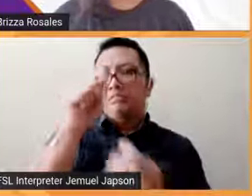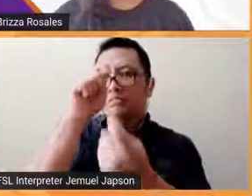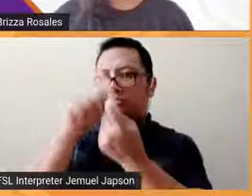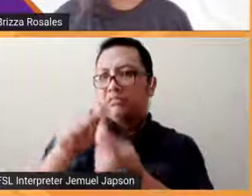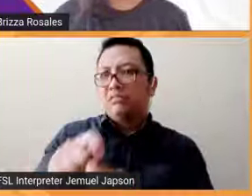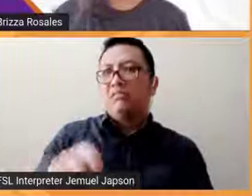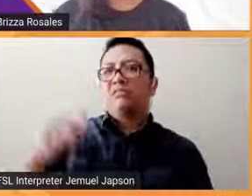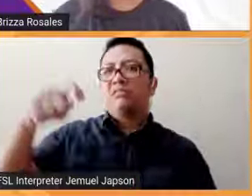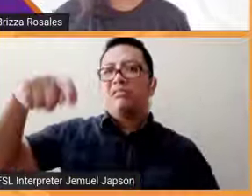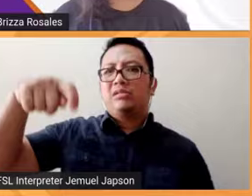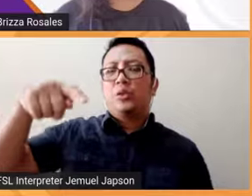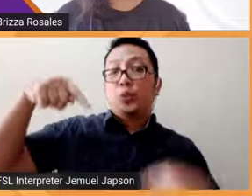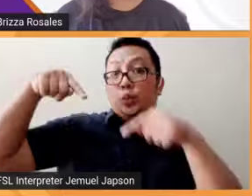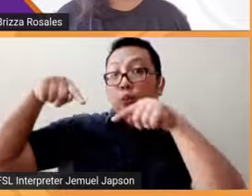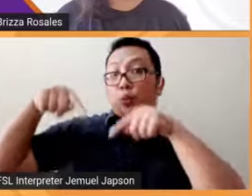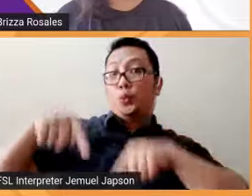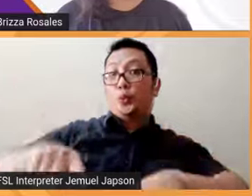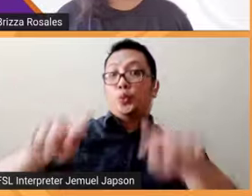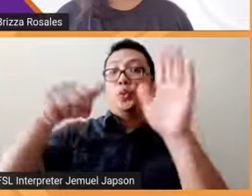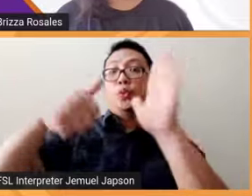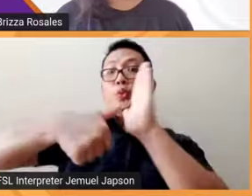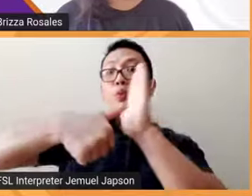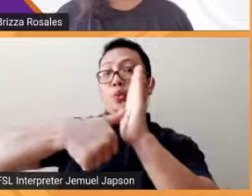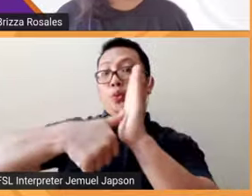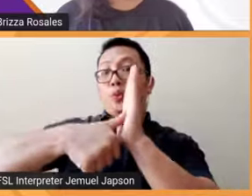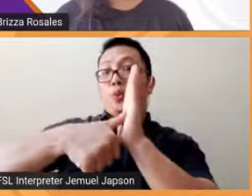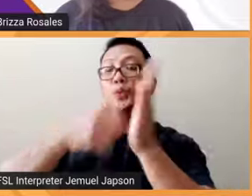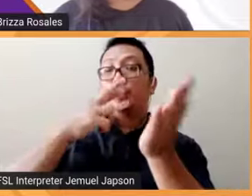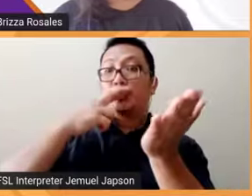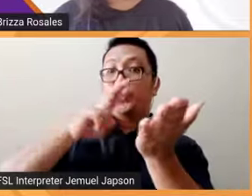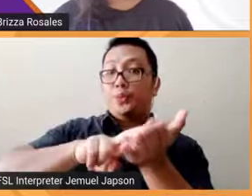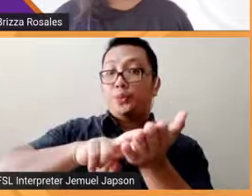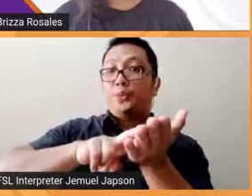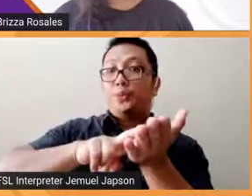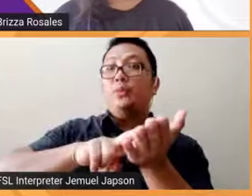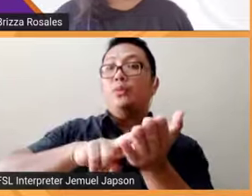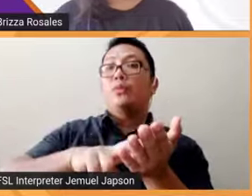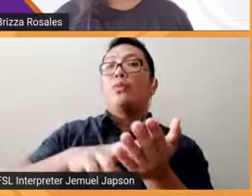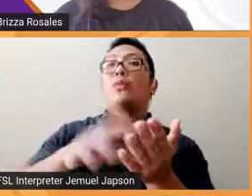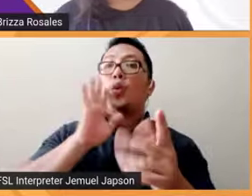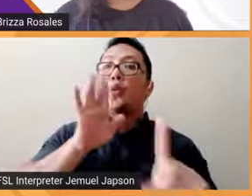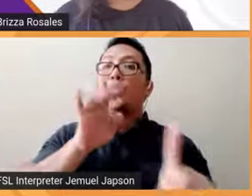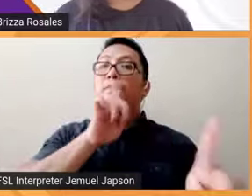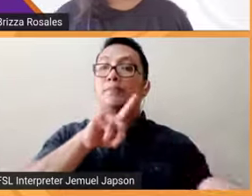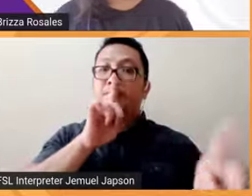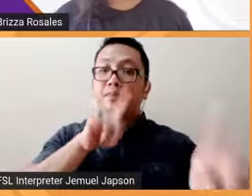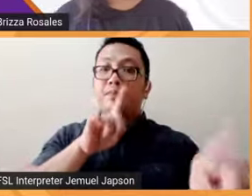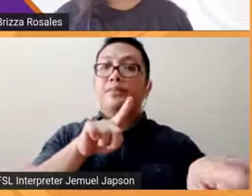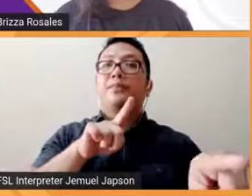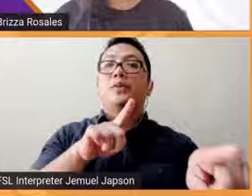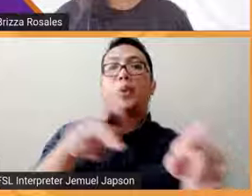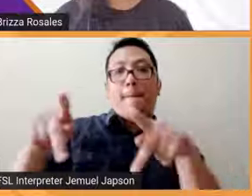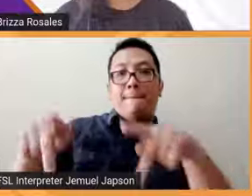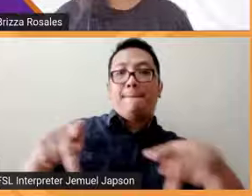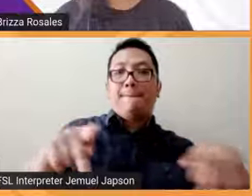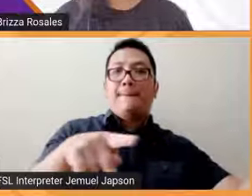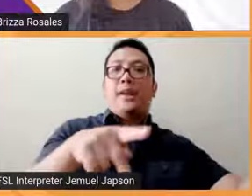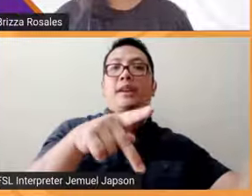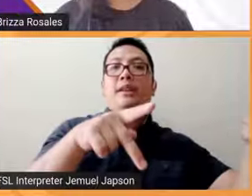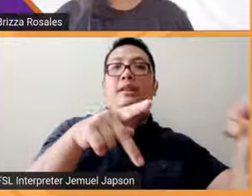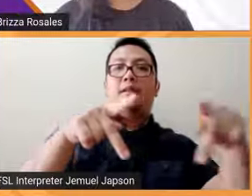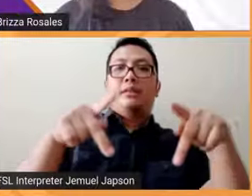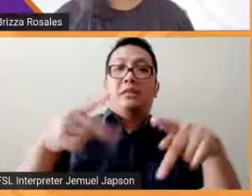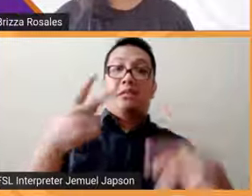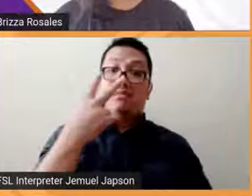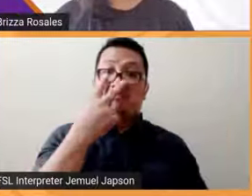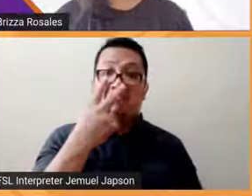during the voter registration phase tutugunan naman natin ngayon magpe-prepare naman tayo nakita kasi na natin